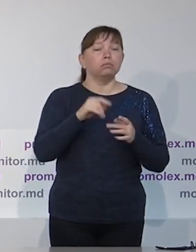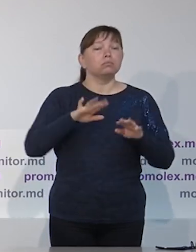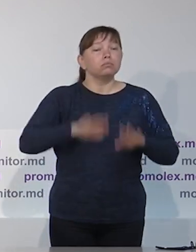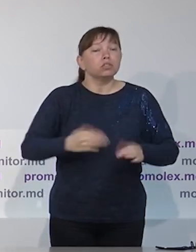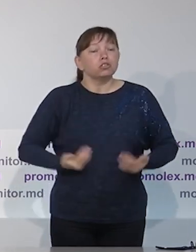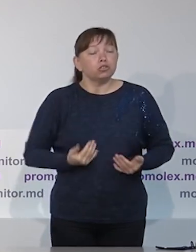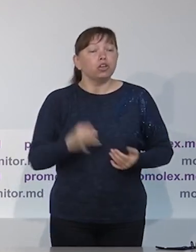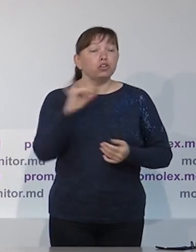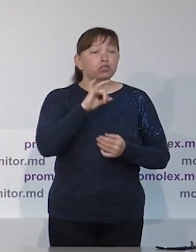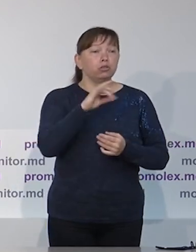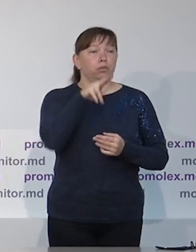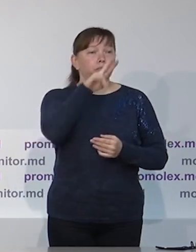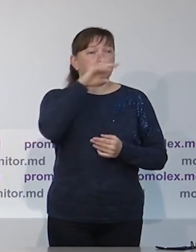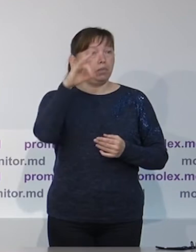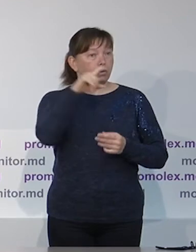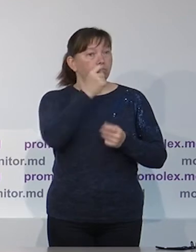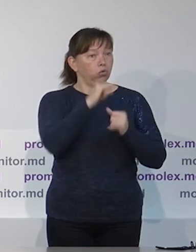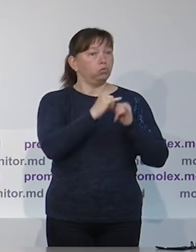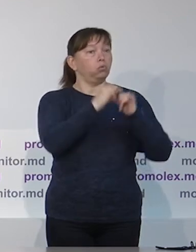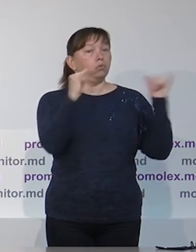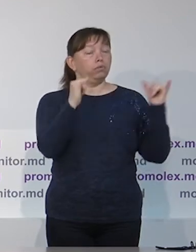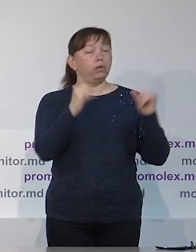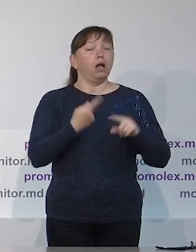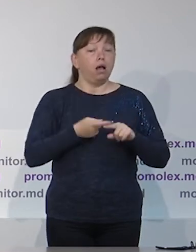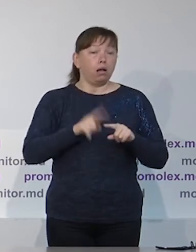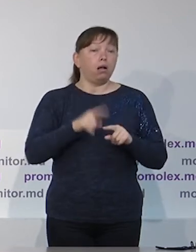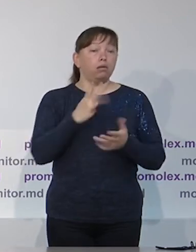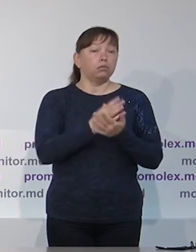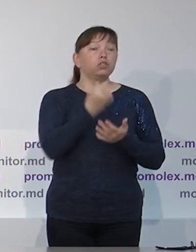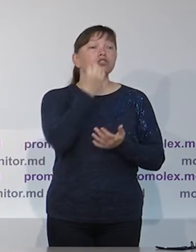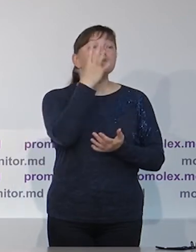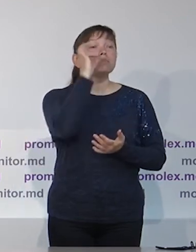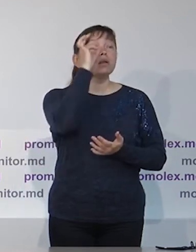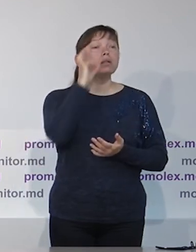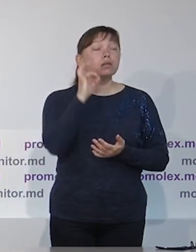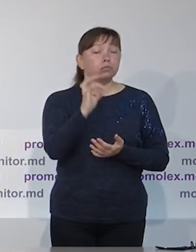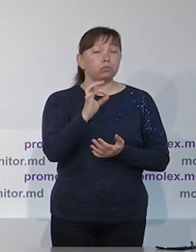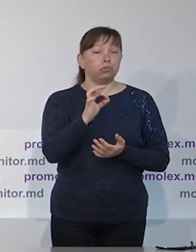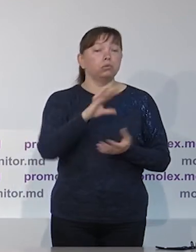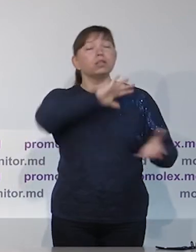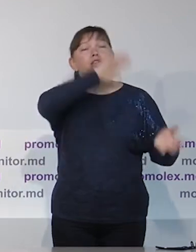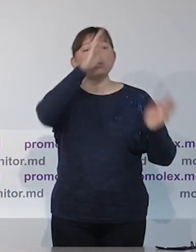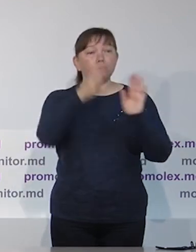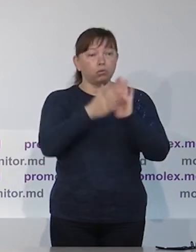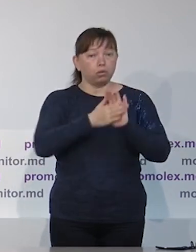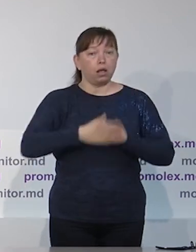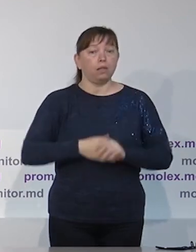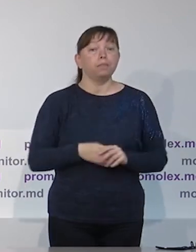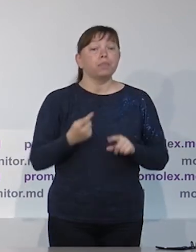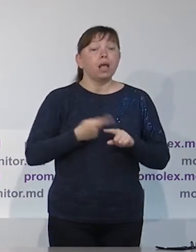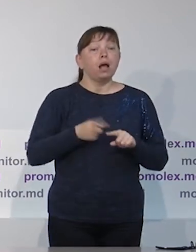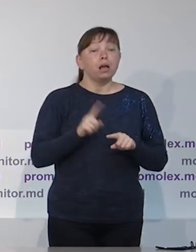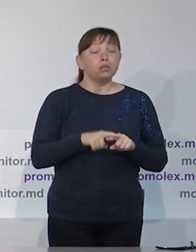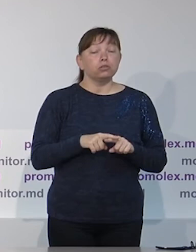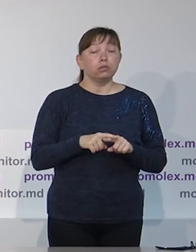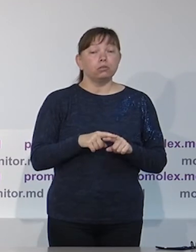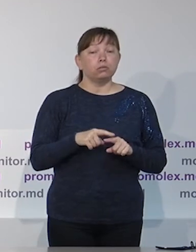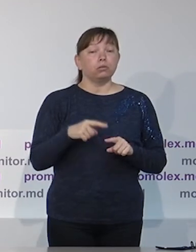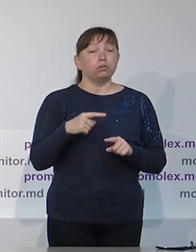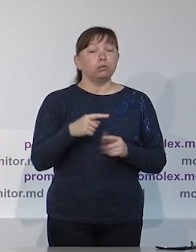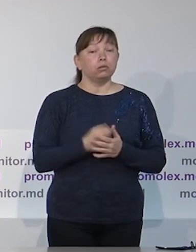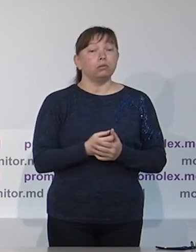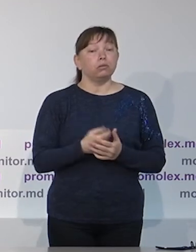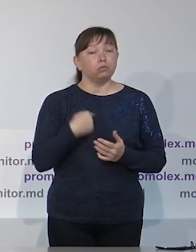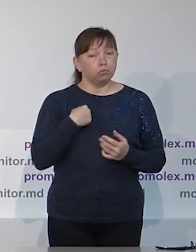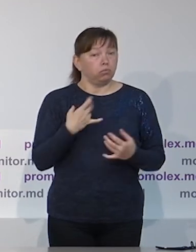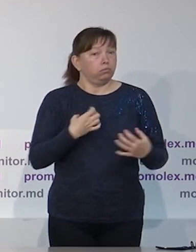избирателей без места жительства или без прописки, а также избирателей из Петнестровского региона,